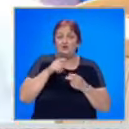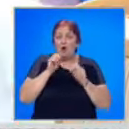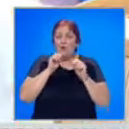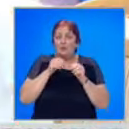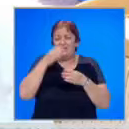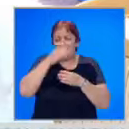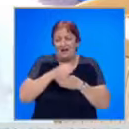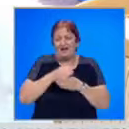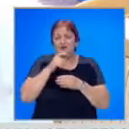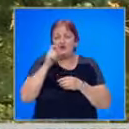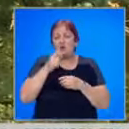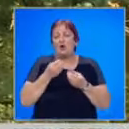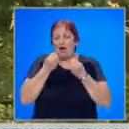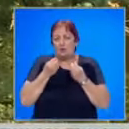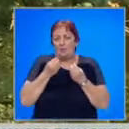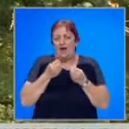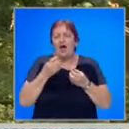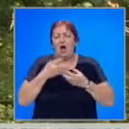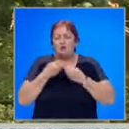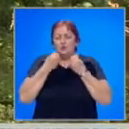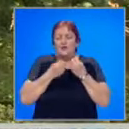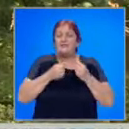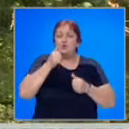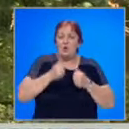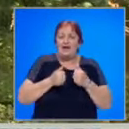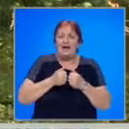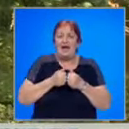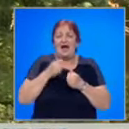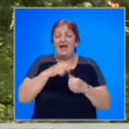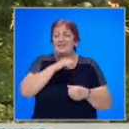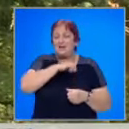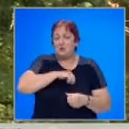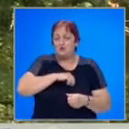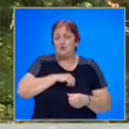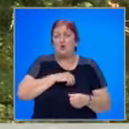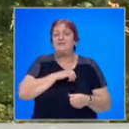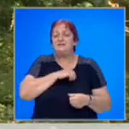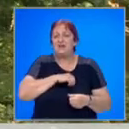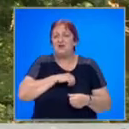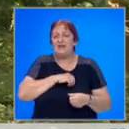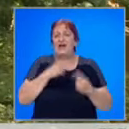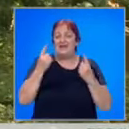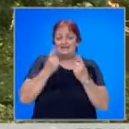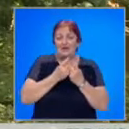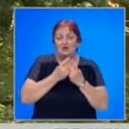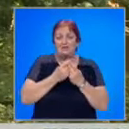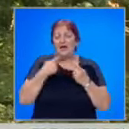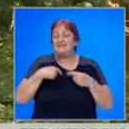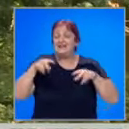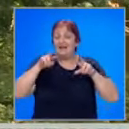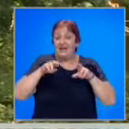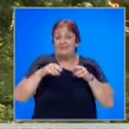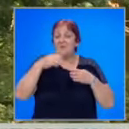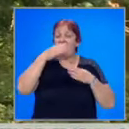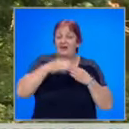обиди в края на краиста, че Стойка е добра. Чудесно игра и заслужено си спечели срещата. Надявам се